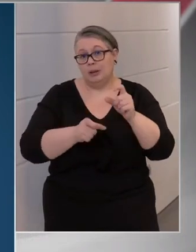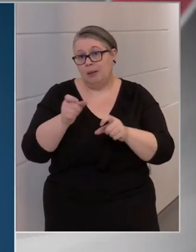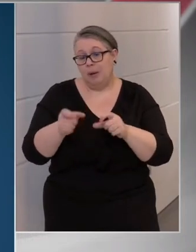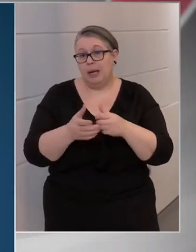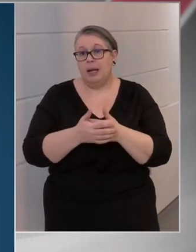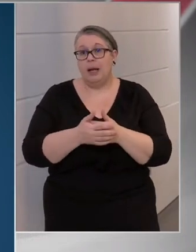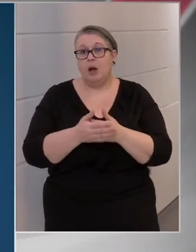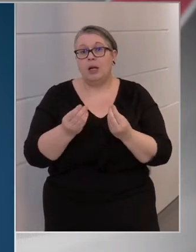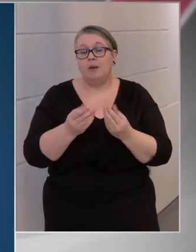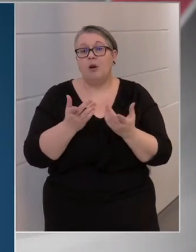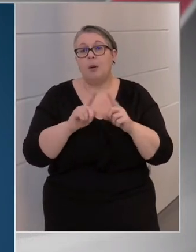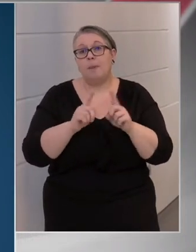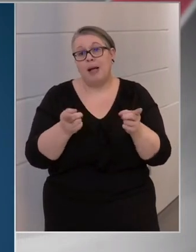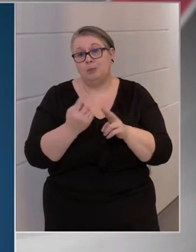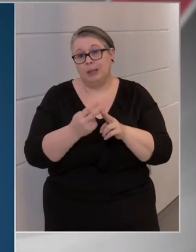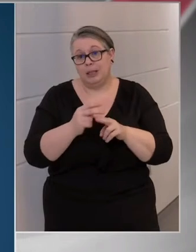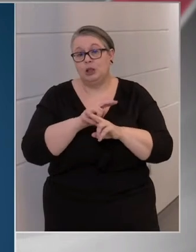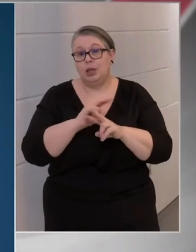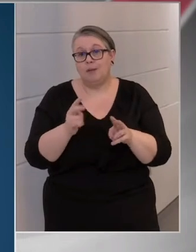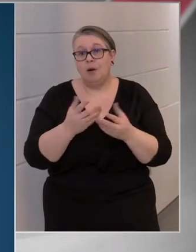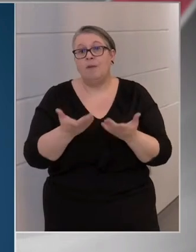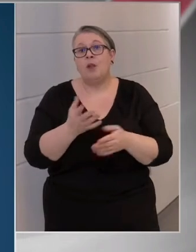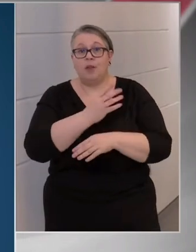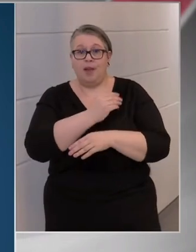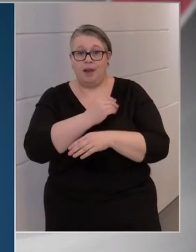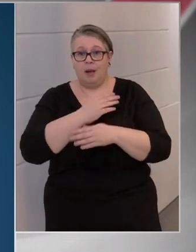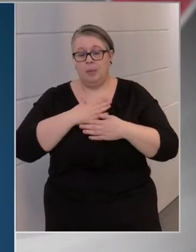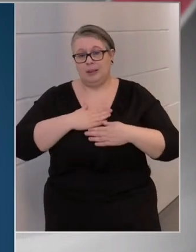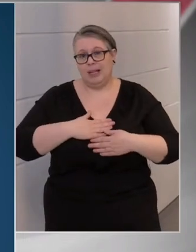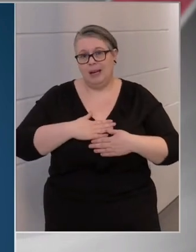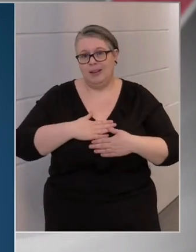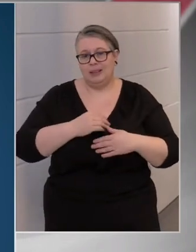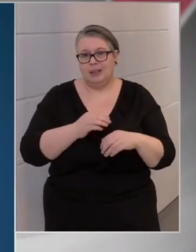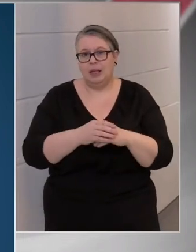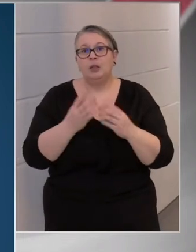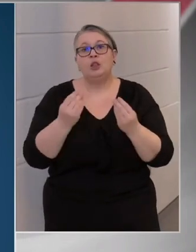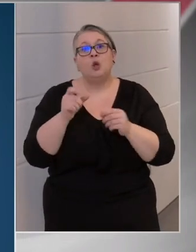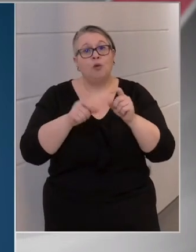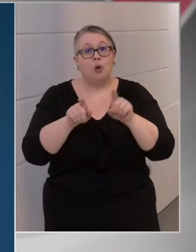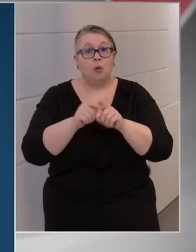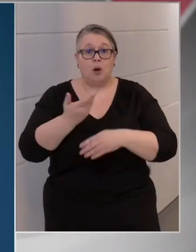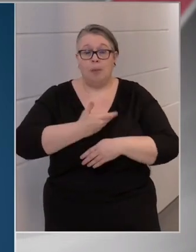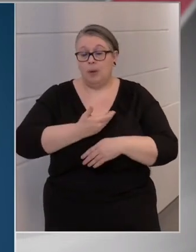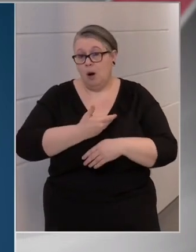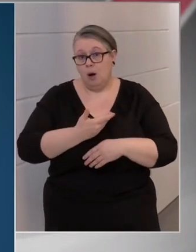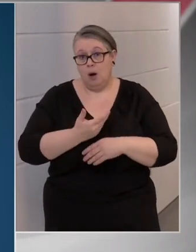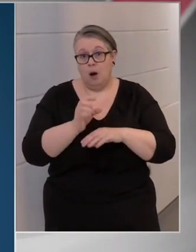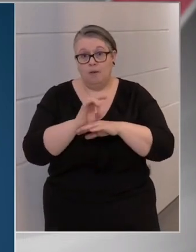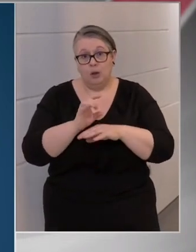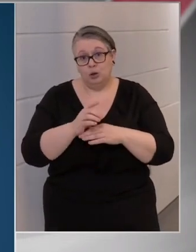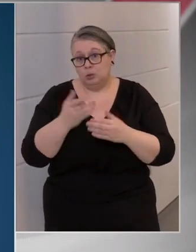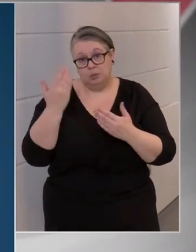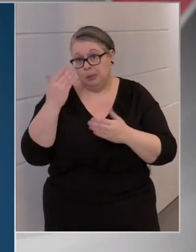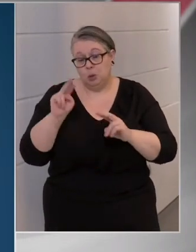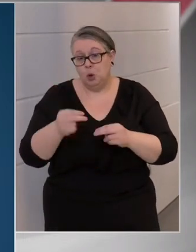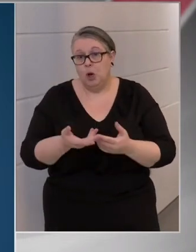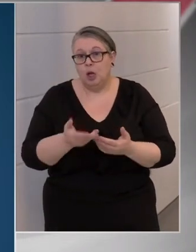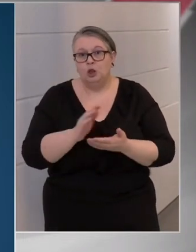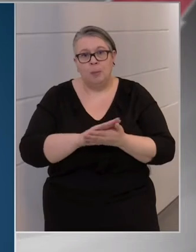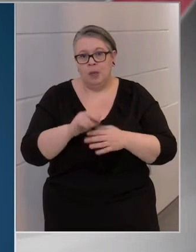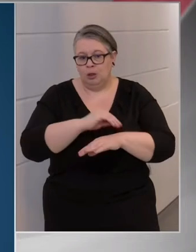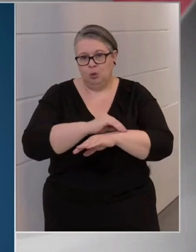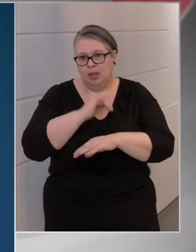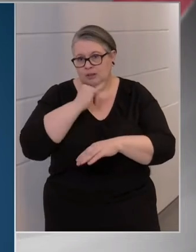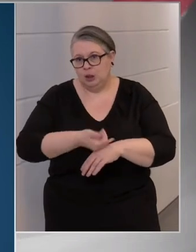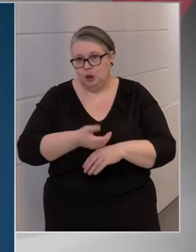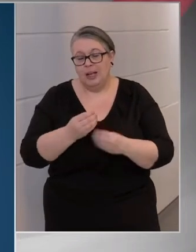Azoknál, akiknél vagy más betegség van, vagy pedig gyengébb a szervezet. De nagyon sokan úgy kapják el a vírust, egyébként nem is tudnak róla, és semmilyen tünettel